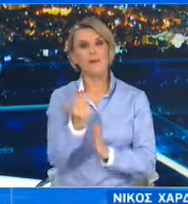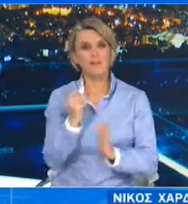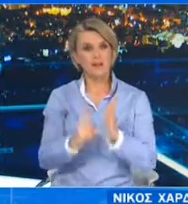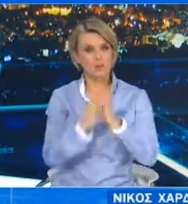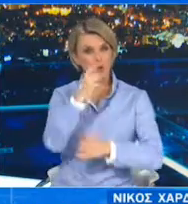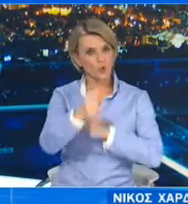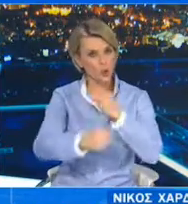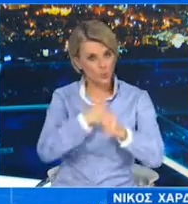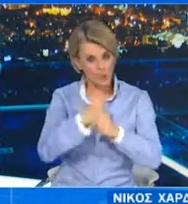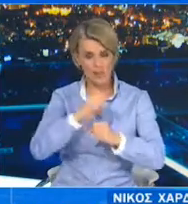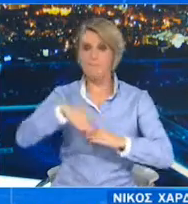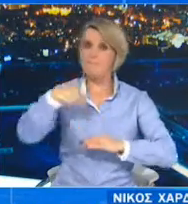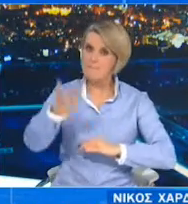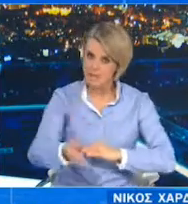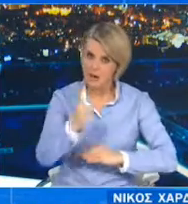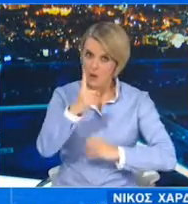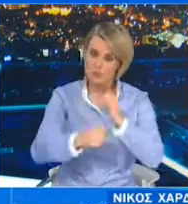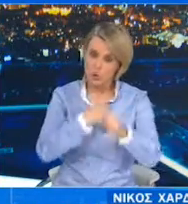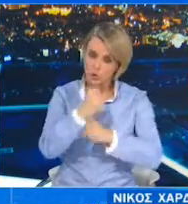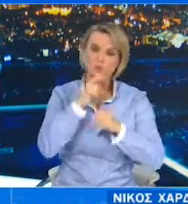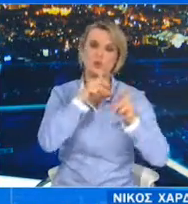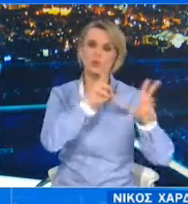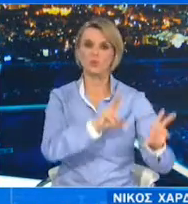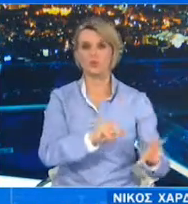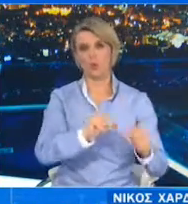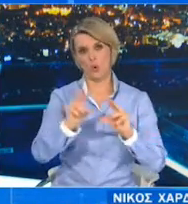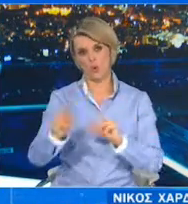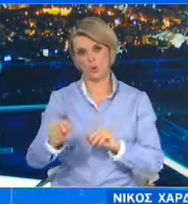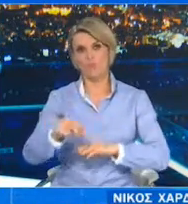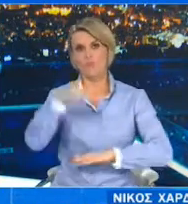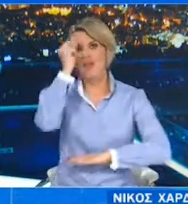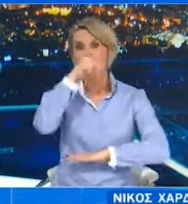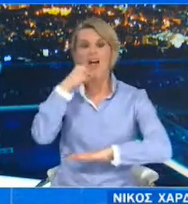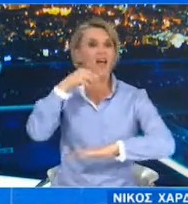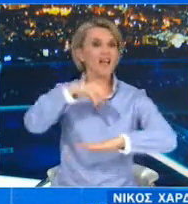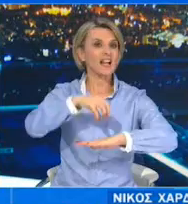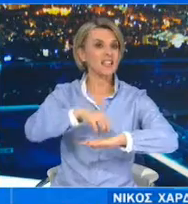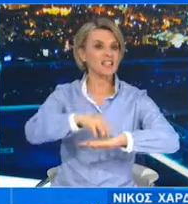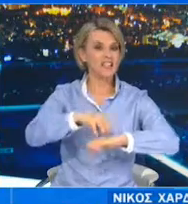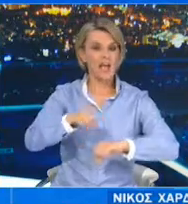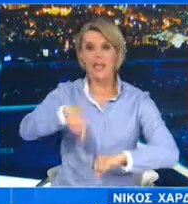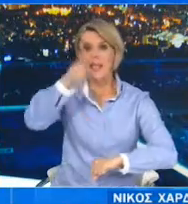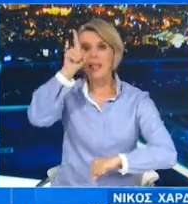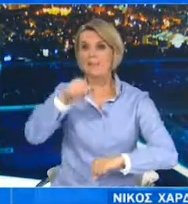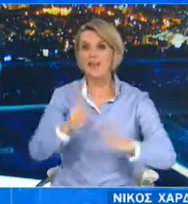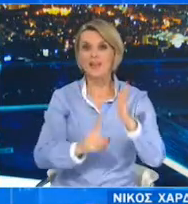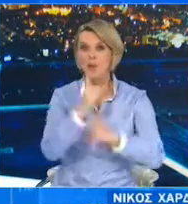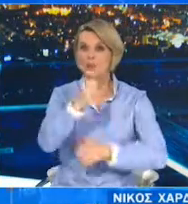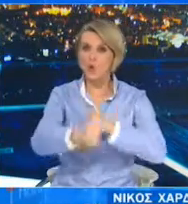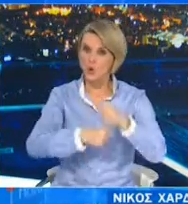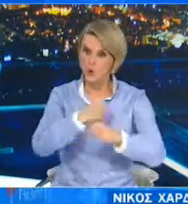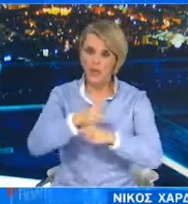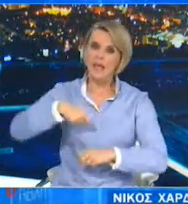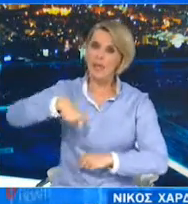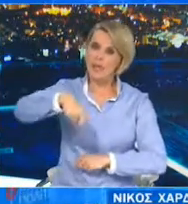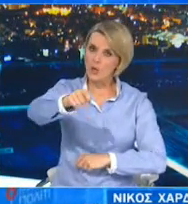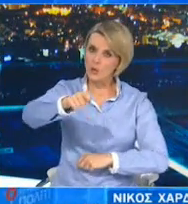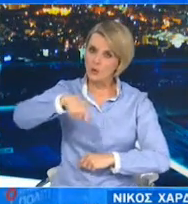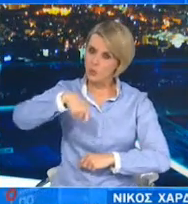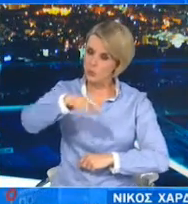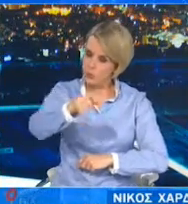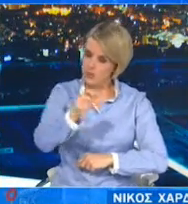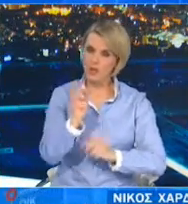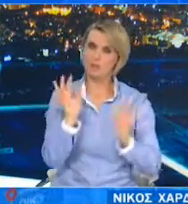ανήμερα την Πρωτοχρονιά. Όσον αφορά στους χώρους λατρείας, υπενθυμίζετε ότι ανήμερα την Πρωτοχρονιά επιτρέπεται η τέλεση λειτουργίας, παρουσία